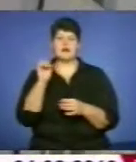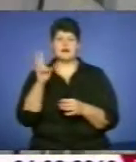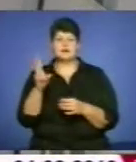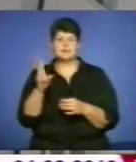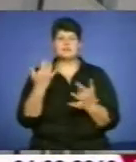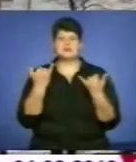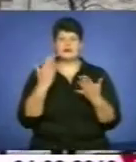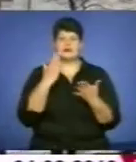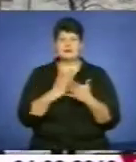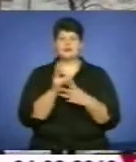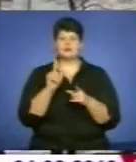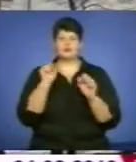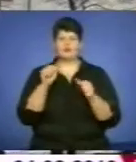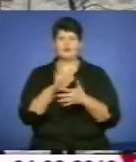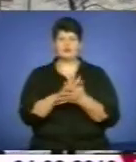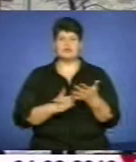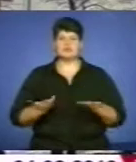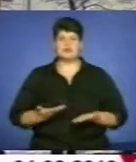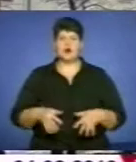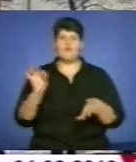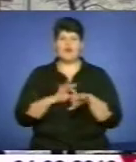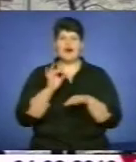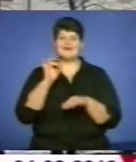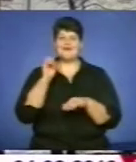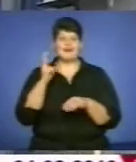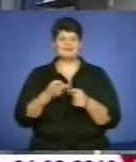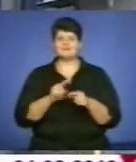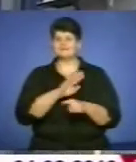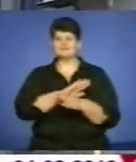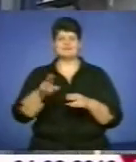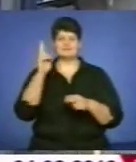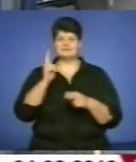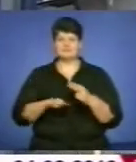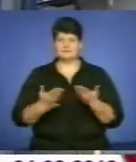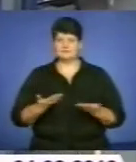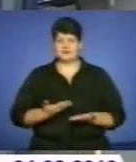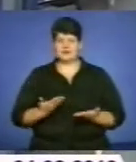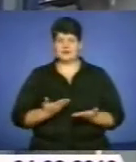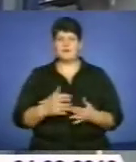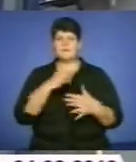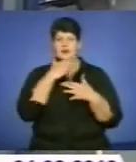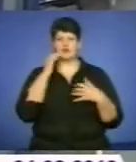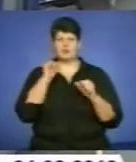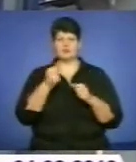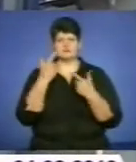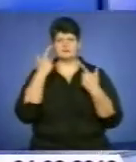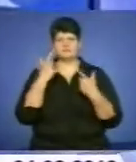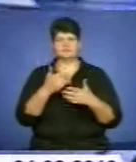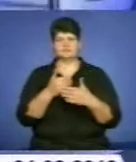значно продовжити життя хворого. Рак – не вирок. Близько 40% онкозахворювань можна попередити.